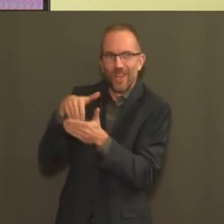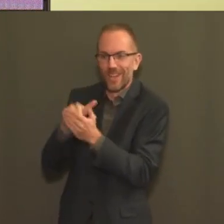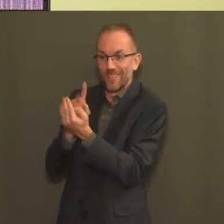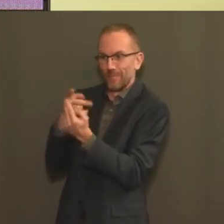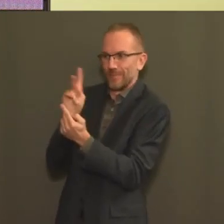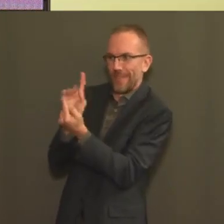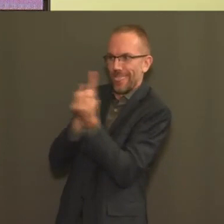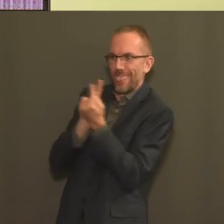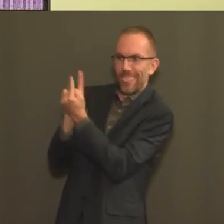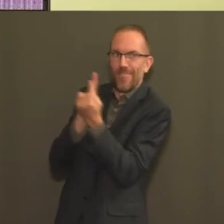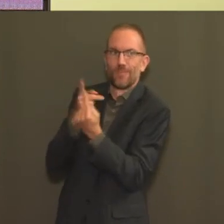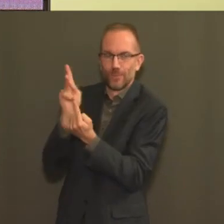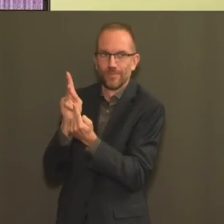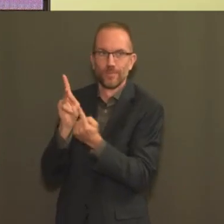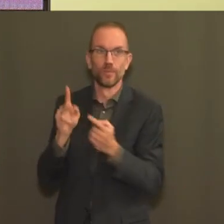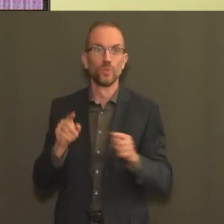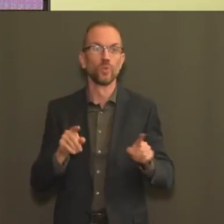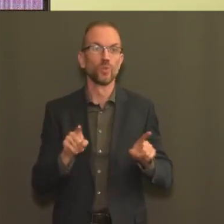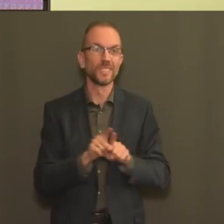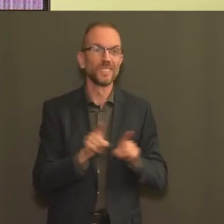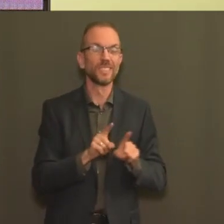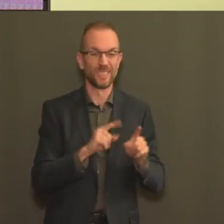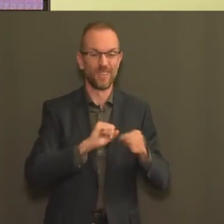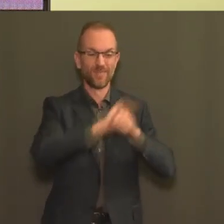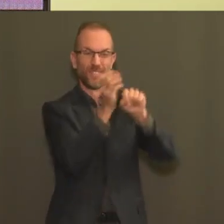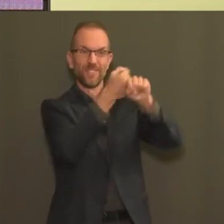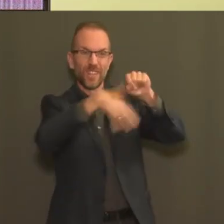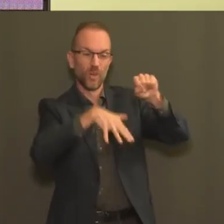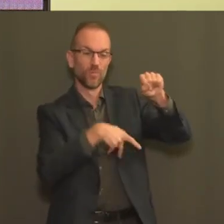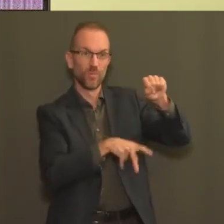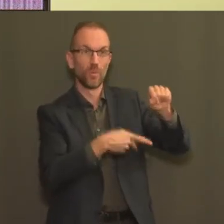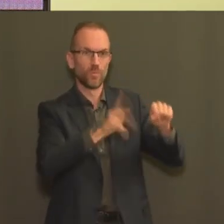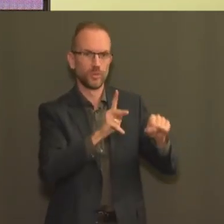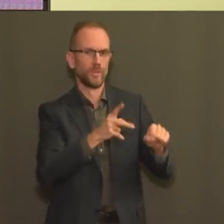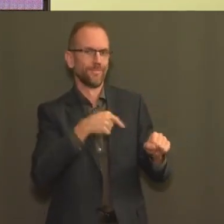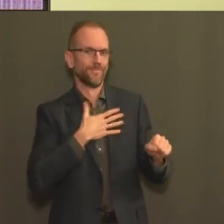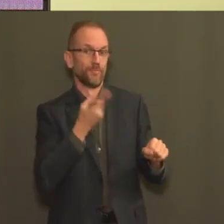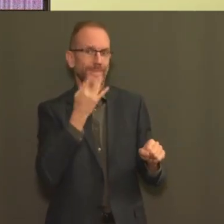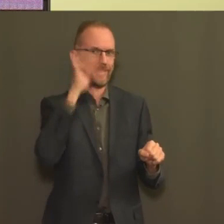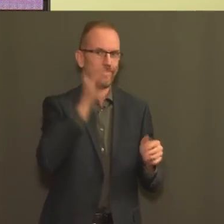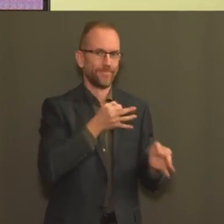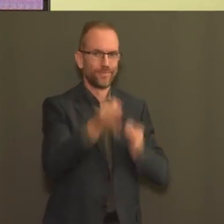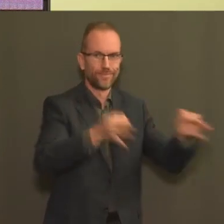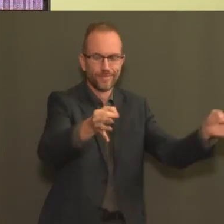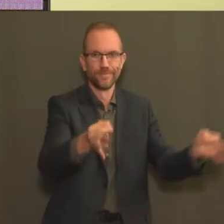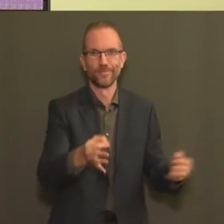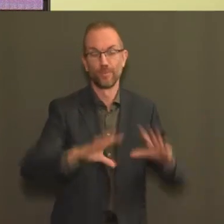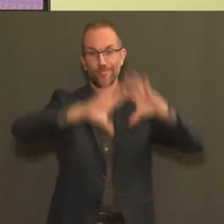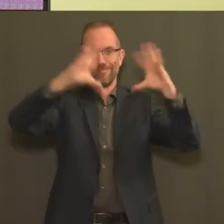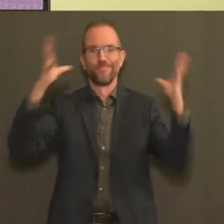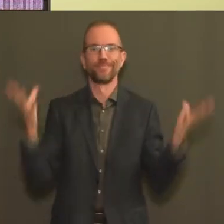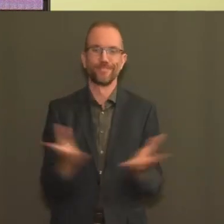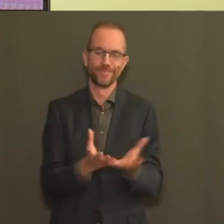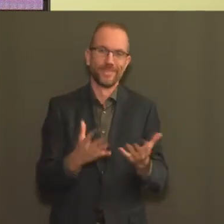et d'une contagiosité plus élevée liée à ces nouveaux variants. Nous pouvons contrer ceci,